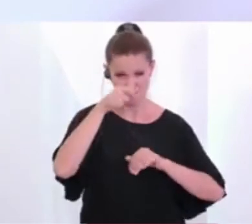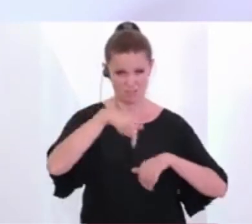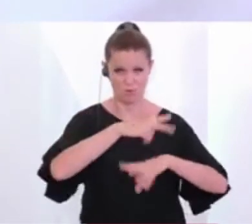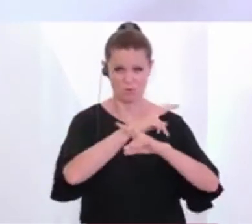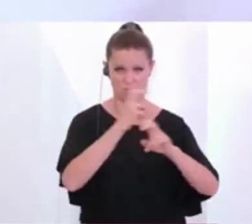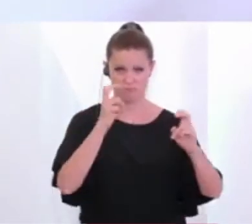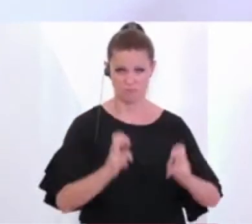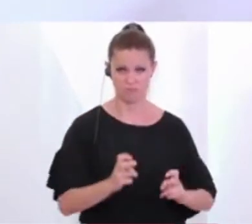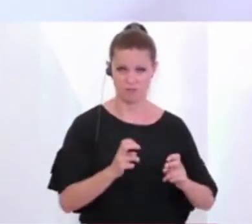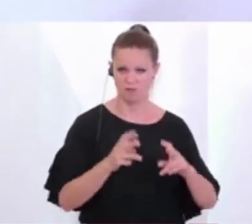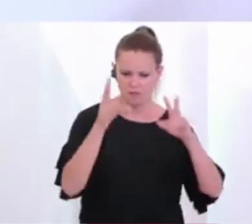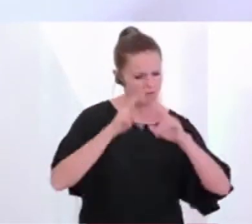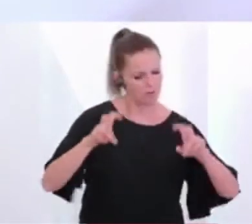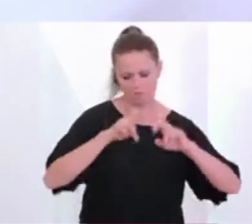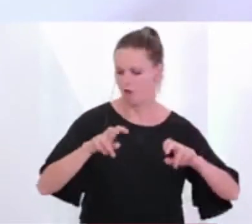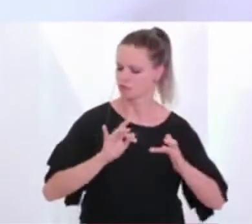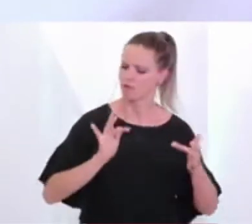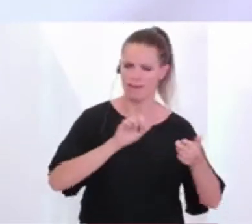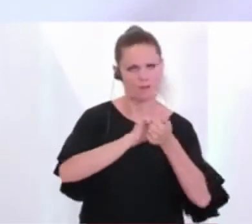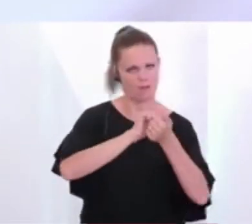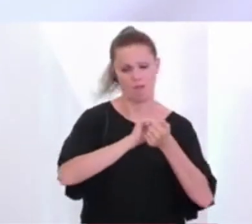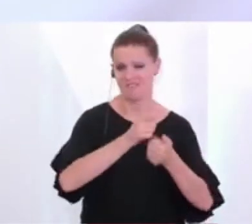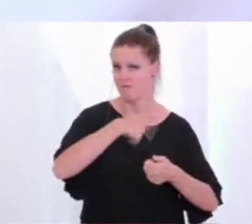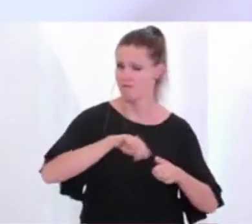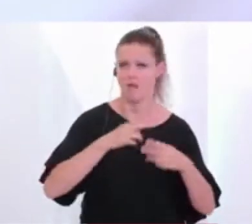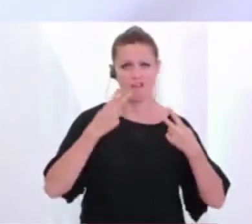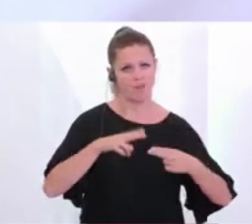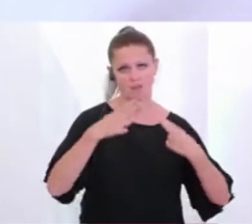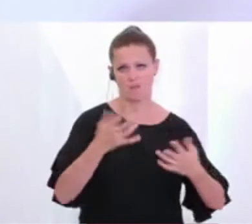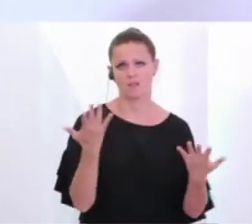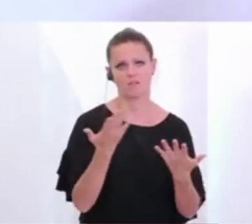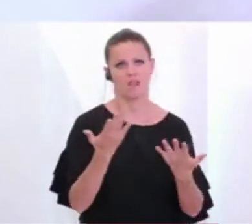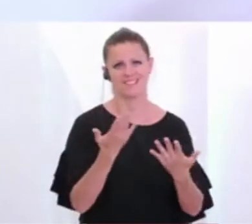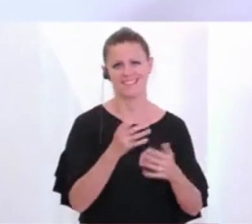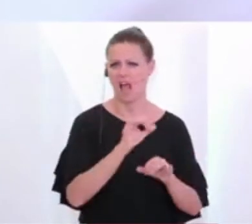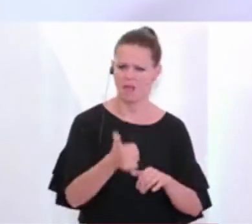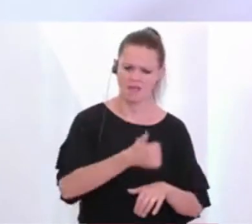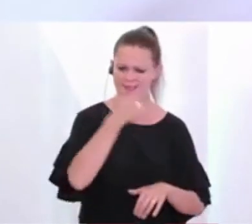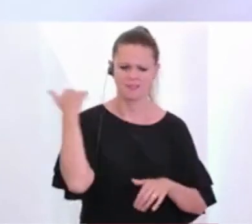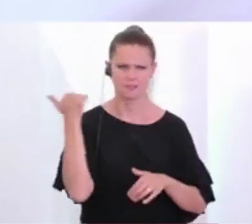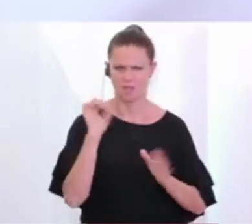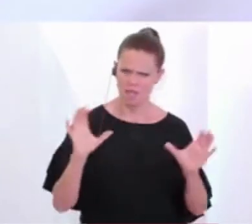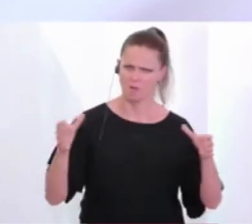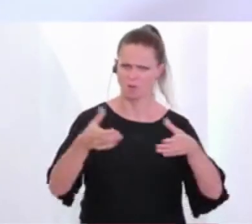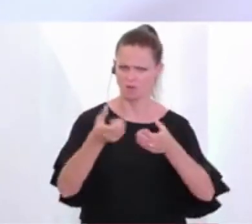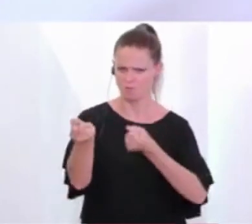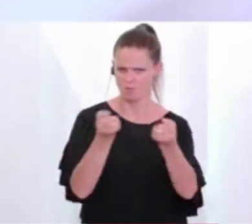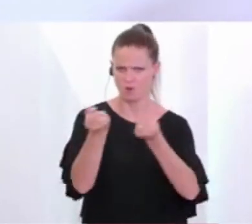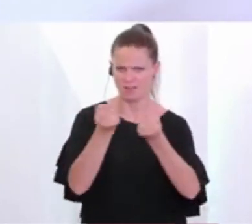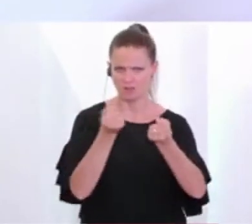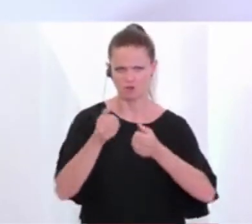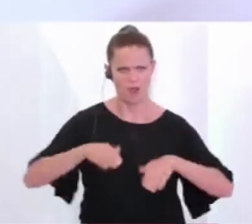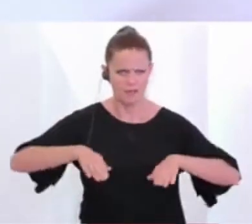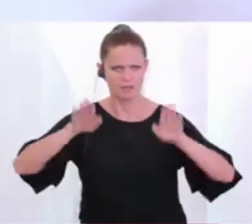Österreich ausforschen und dagegen ankämpfen. Wir werden weiterhin auch gegen alle extremistischen Strömungen des politischen